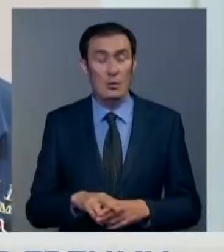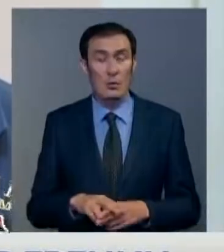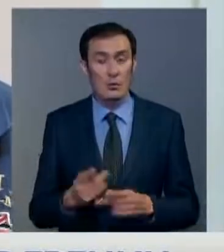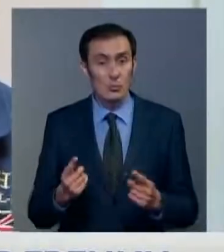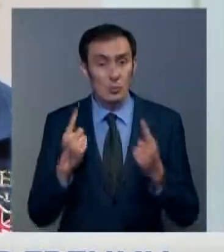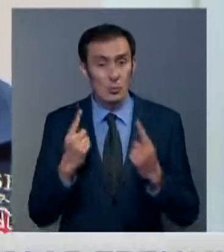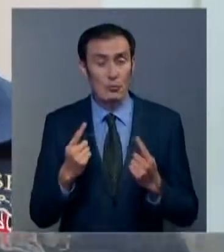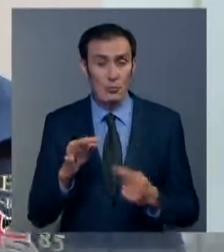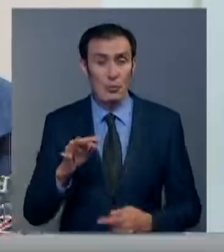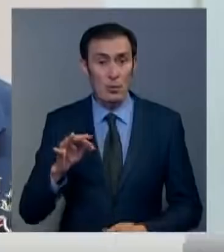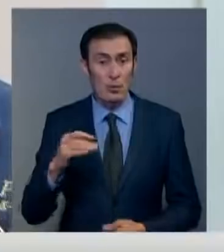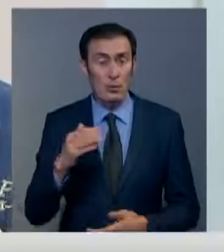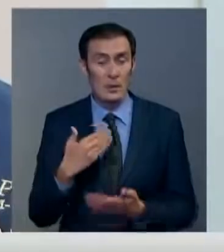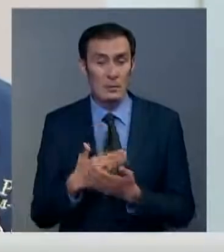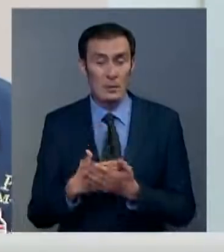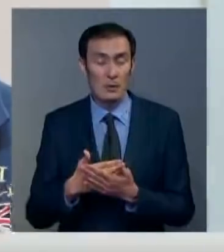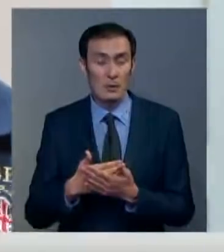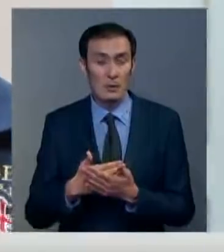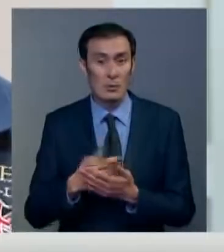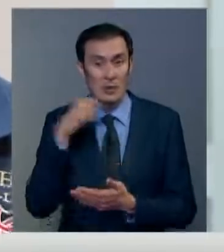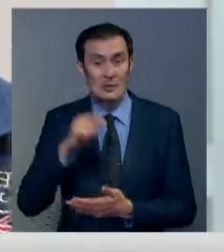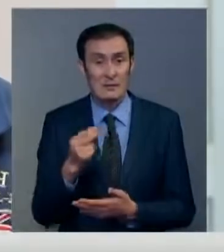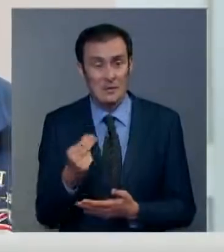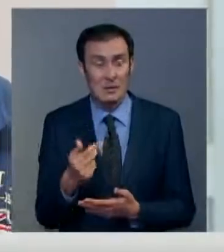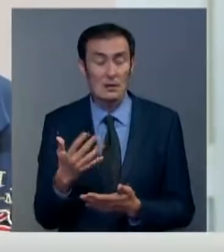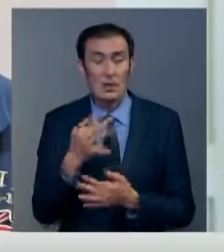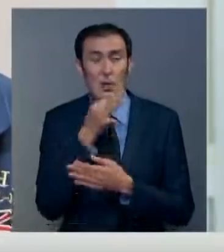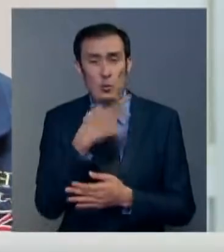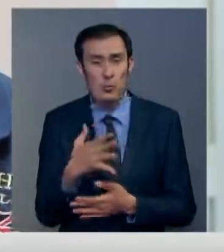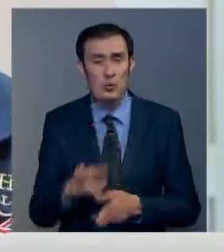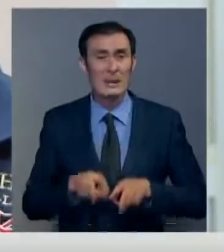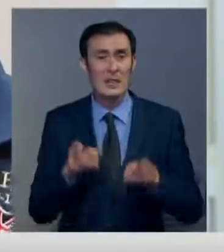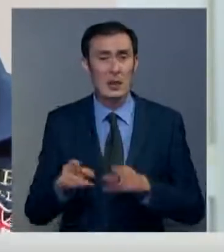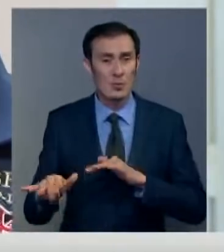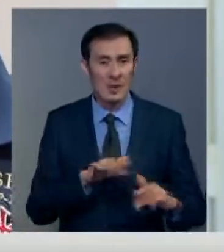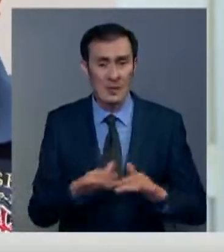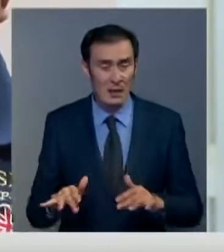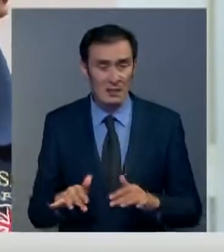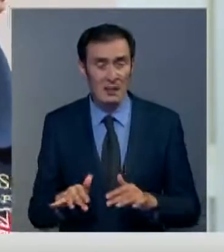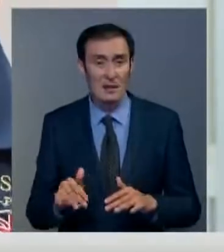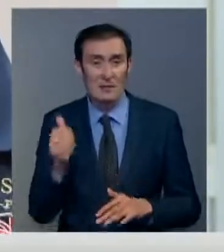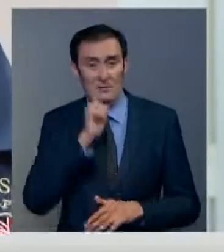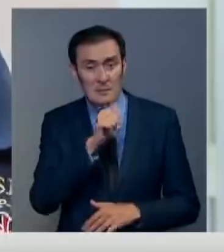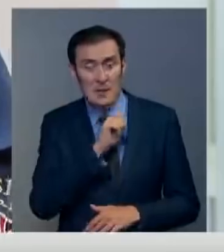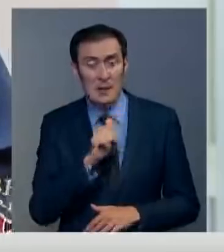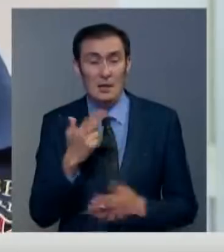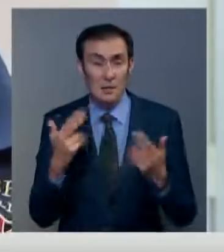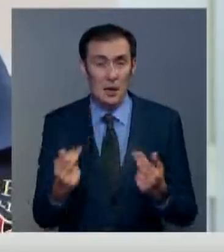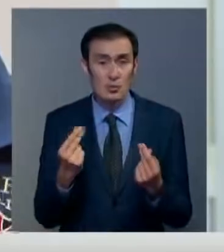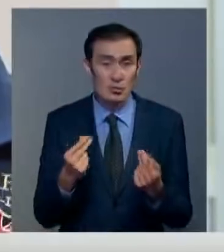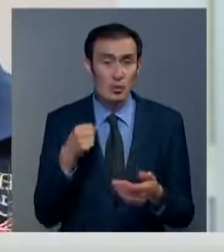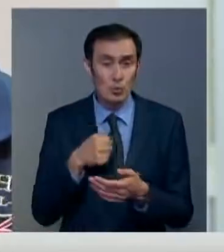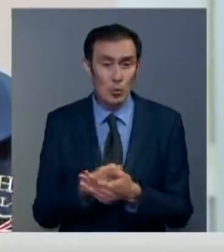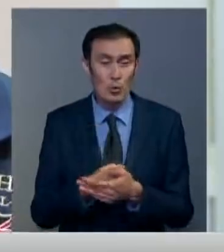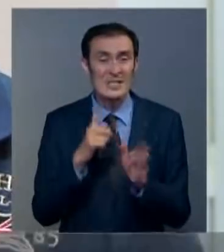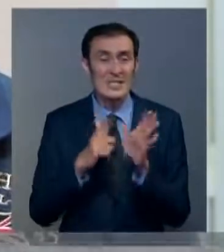крупное по-украинским, по любым меркам, вознаграждение, как за любую криминальную деятельность. Да, я же сказал уже суммы. То есть